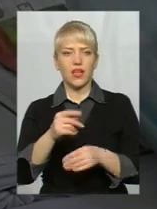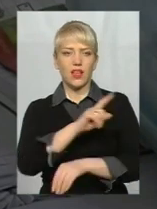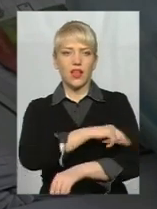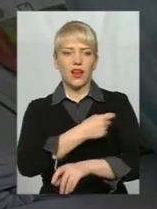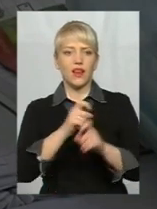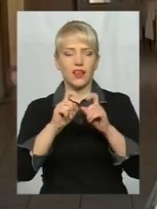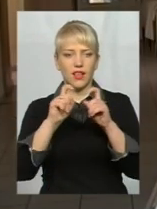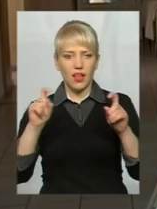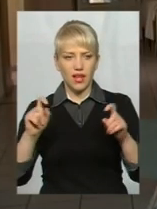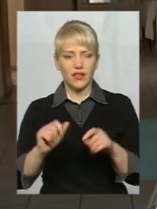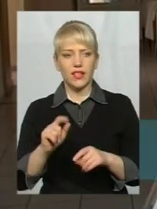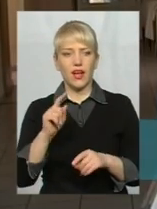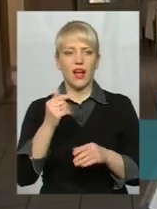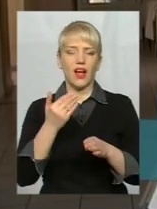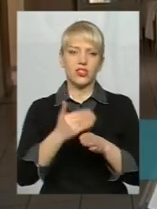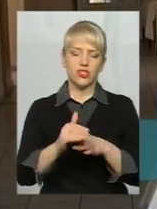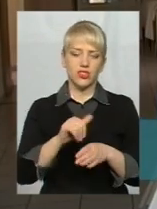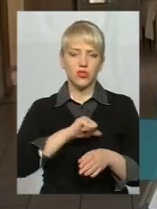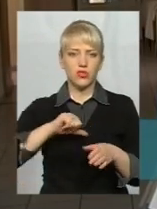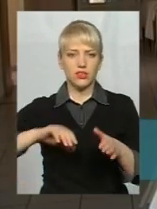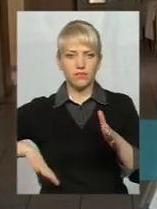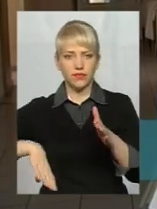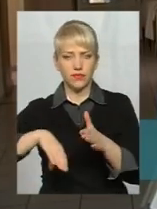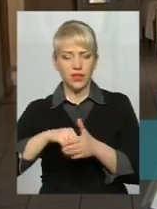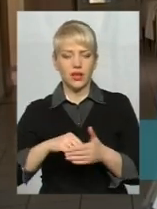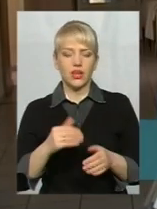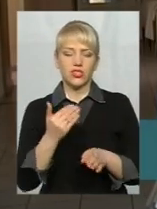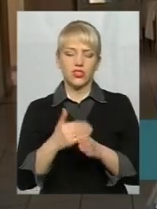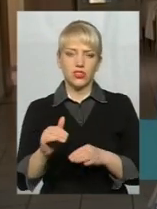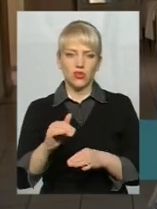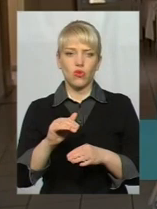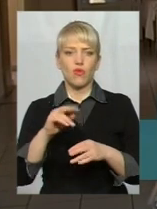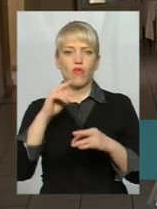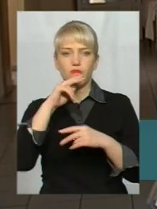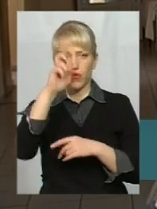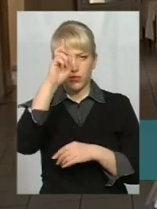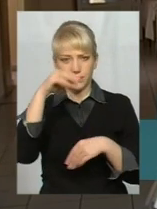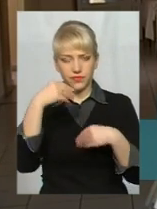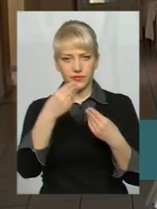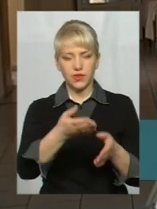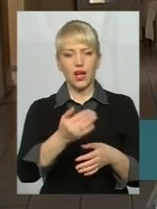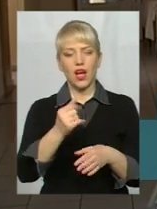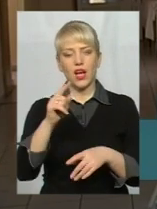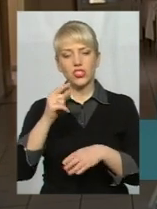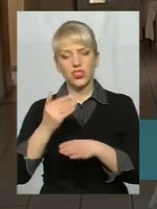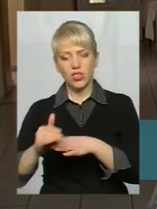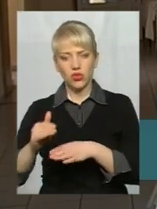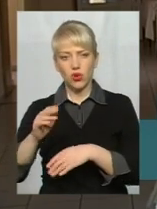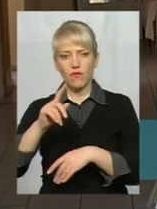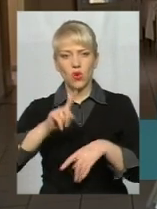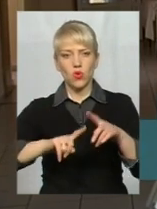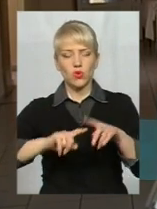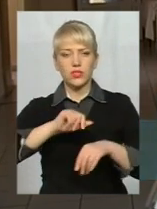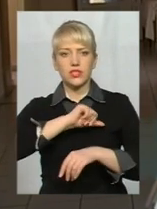Ліки частково отримують лікарняні, ті, що у нас є. Частково родичі купляють самі.